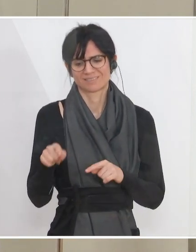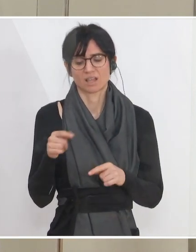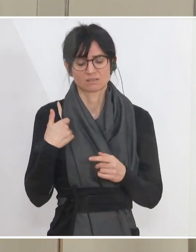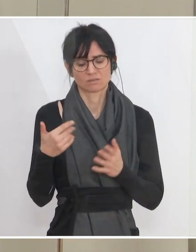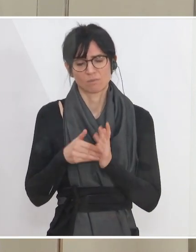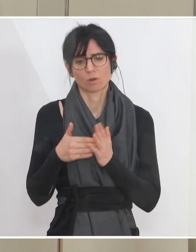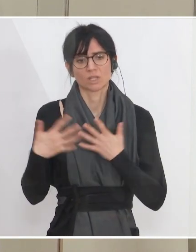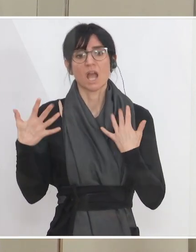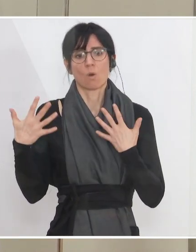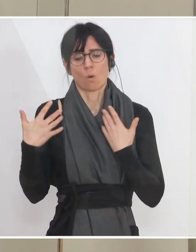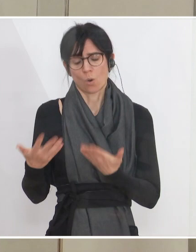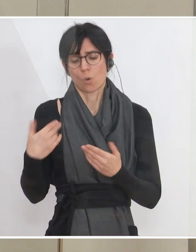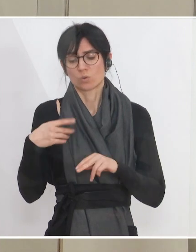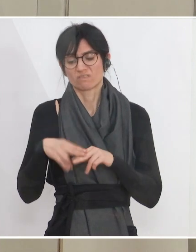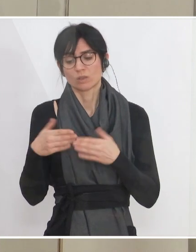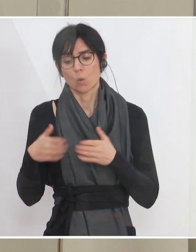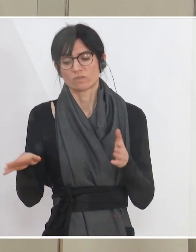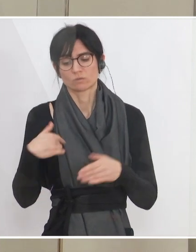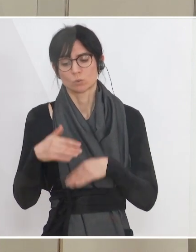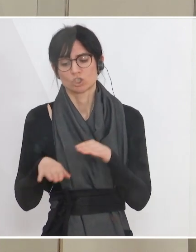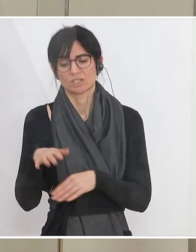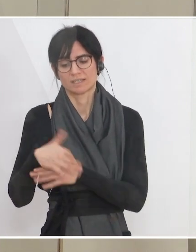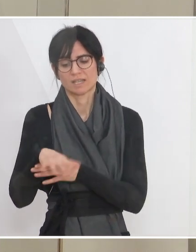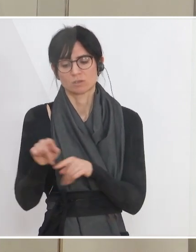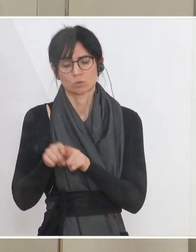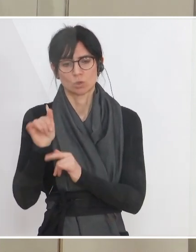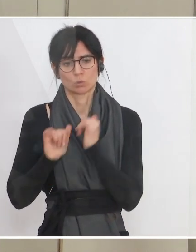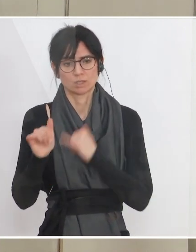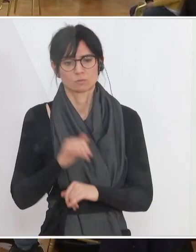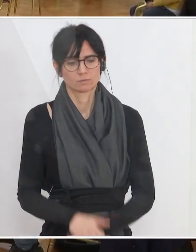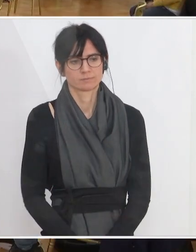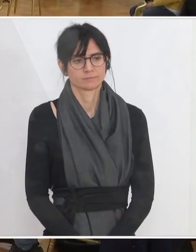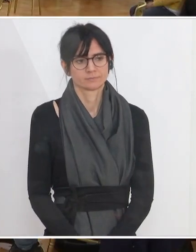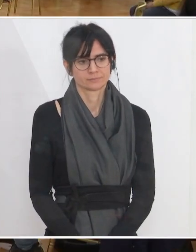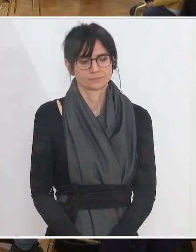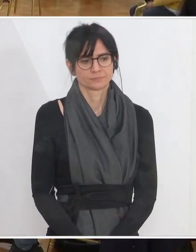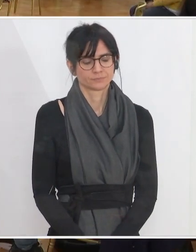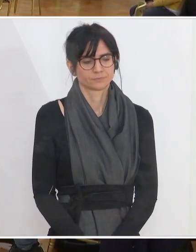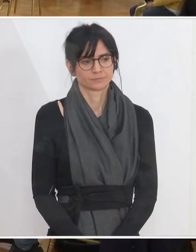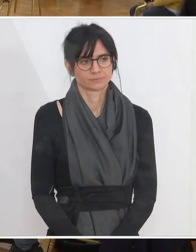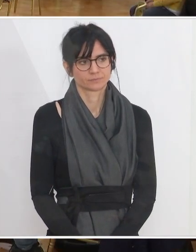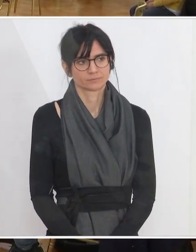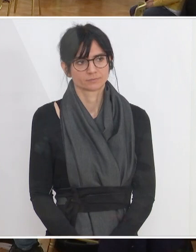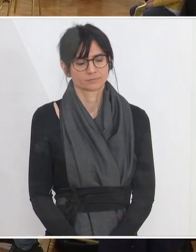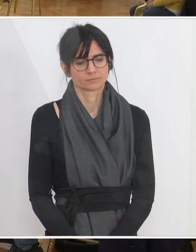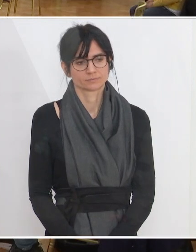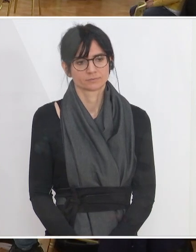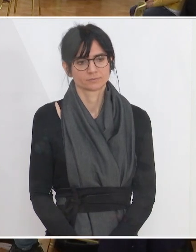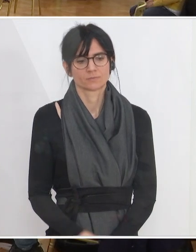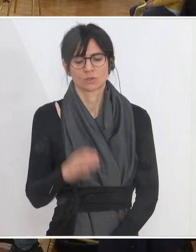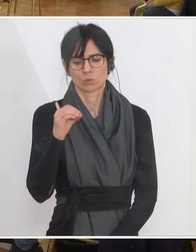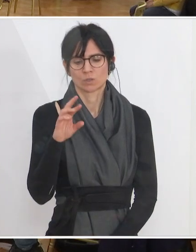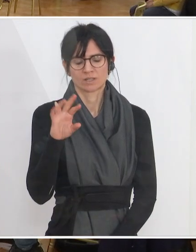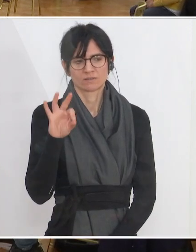wenn es diese Öffnungsschritte im Gastro-Bereich und im Tourismus geben kann. Vielen Dank. Ich darf weitergehen zur nächsten Frage des